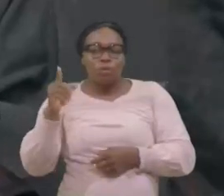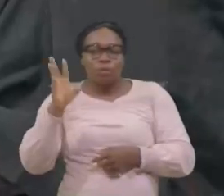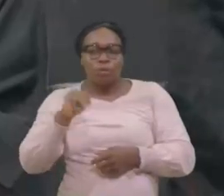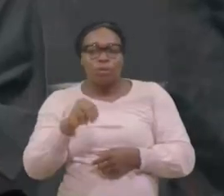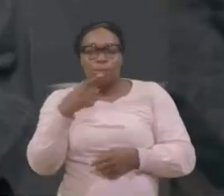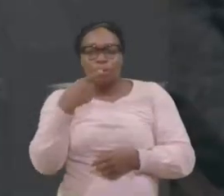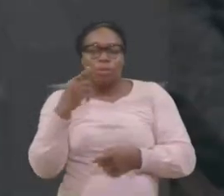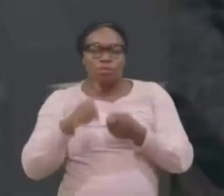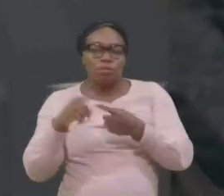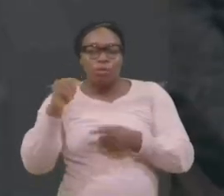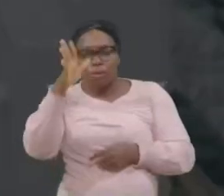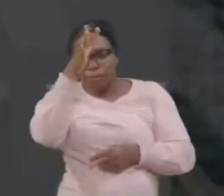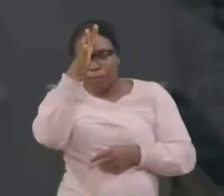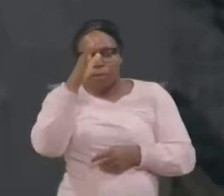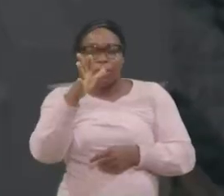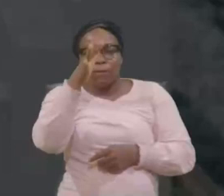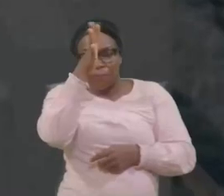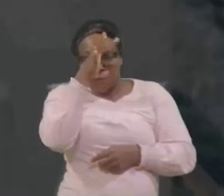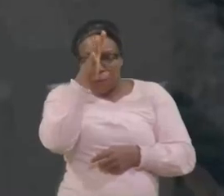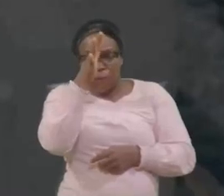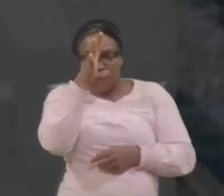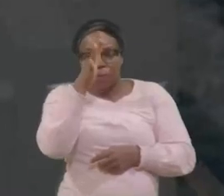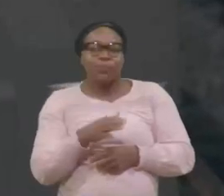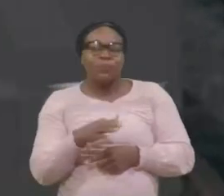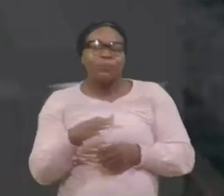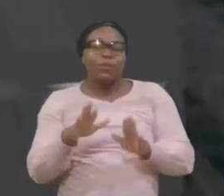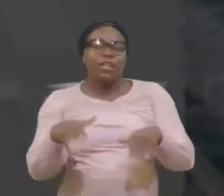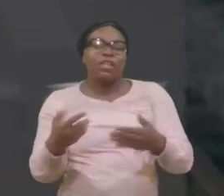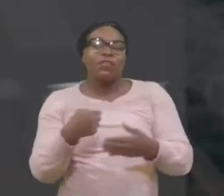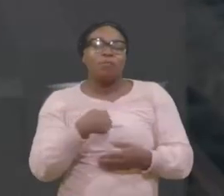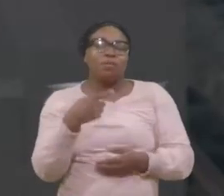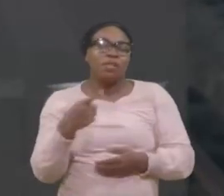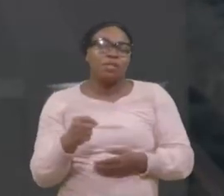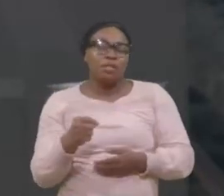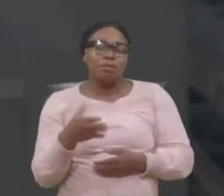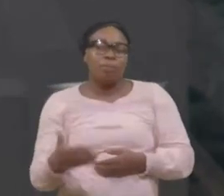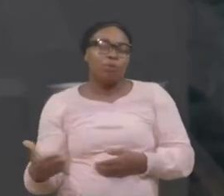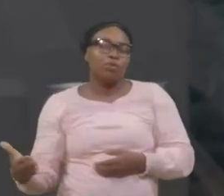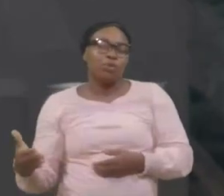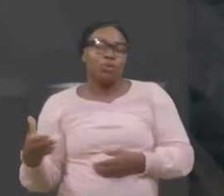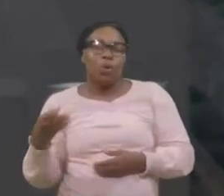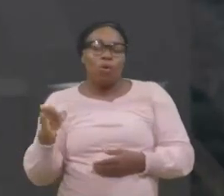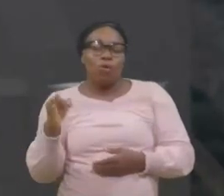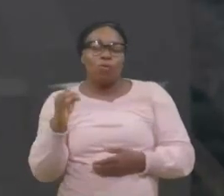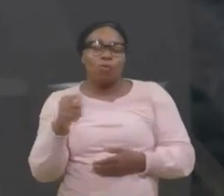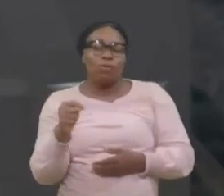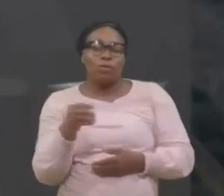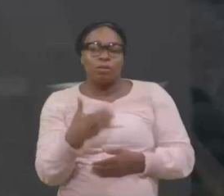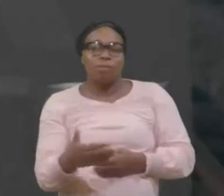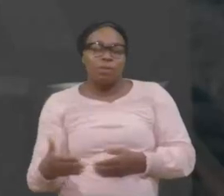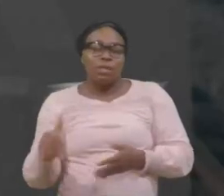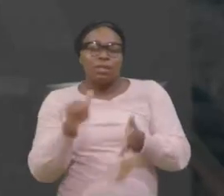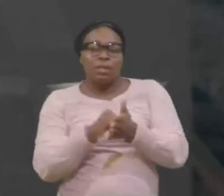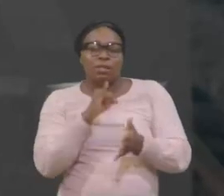mon père donne moi la part de bien qui doit me